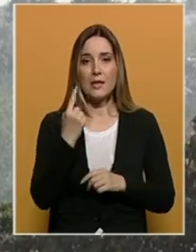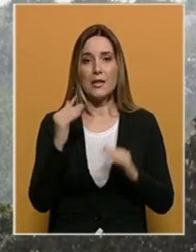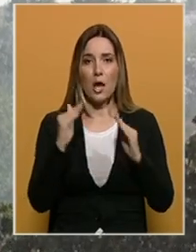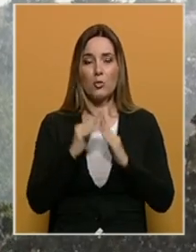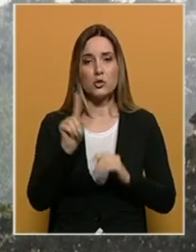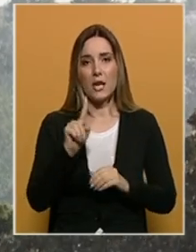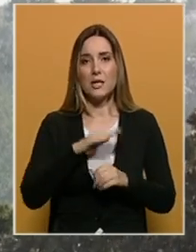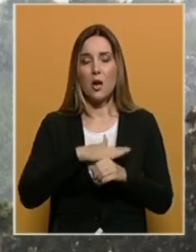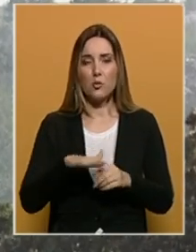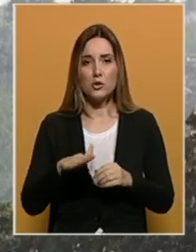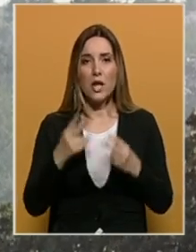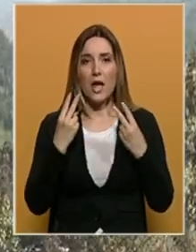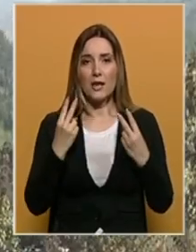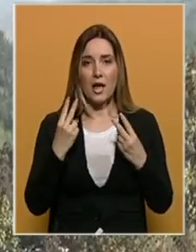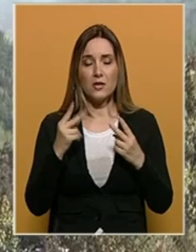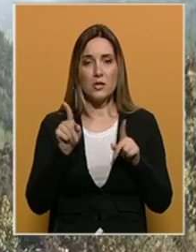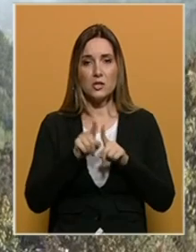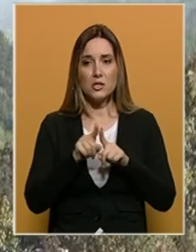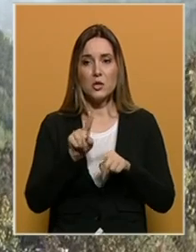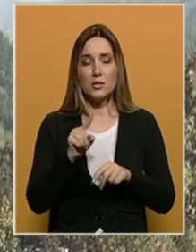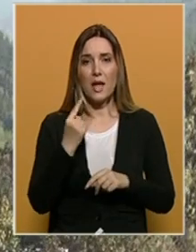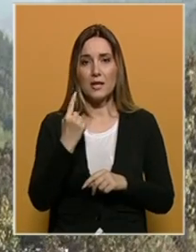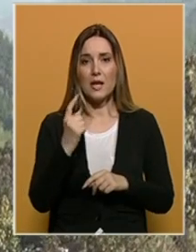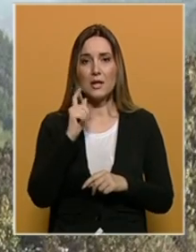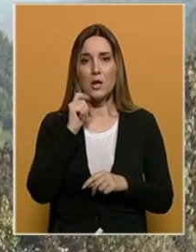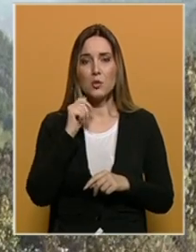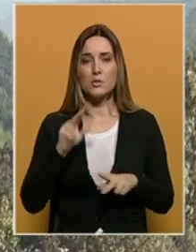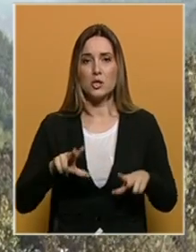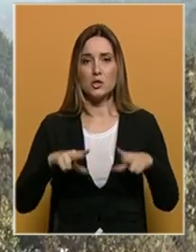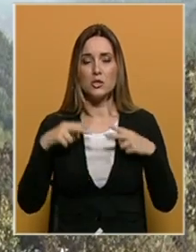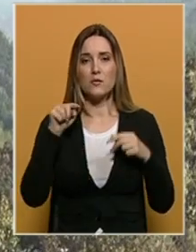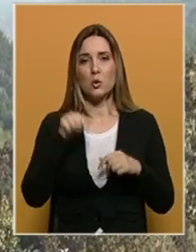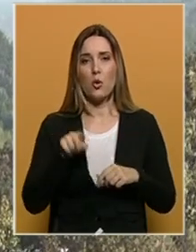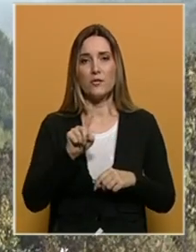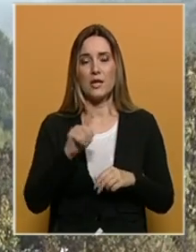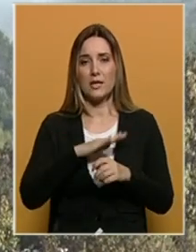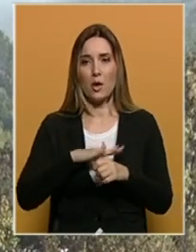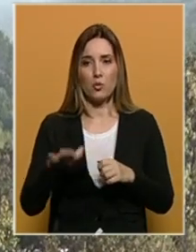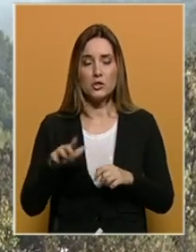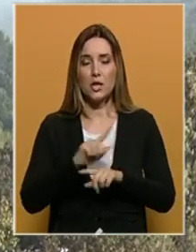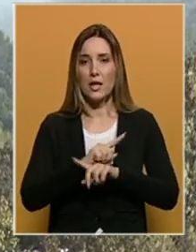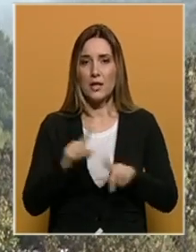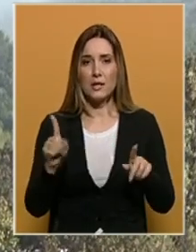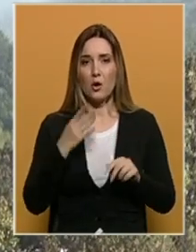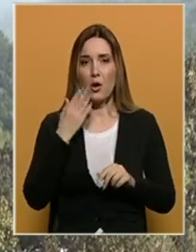uništena, ali i najvažnije od svega jeste da niti jedan ljudski život ovdje nije uništen, niko